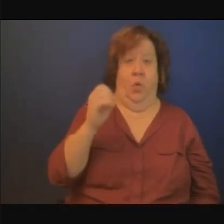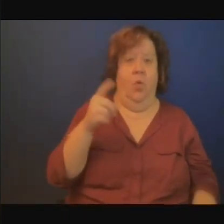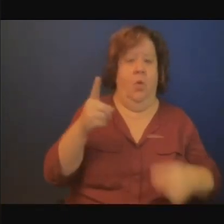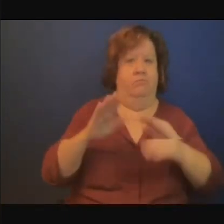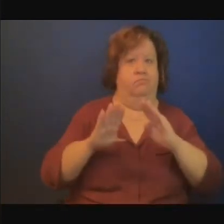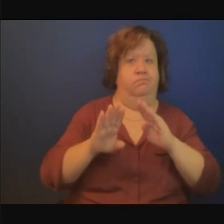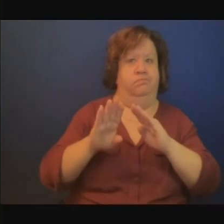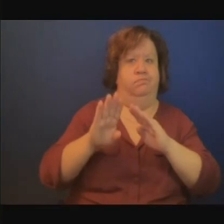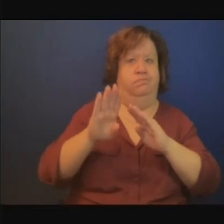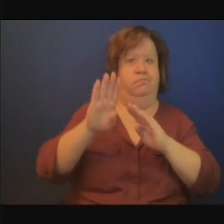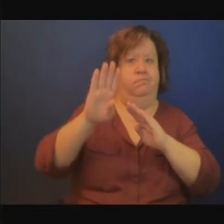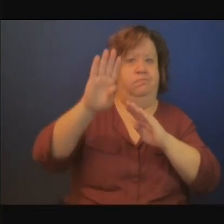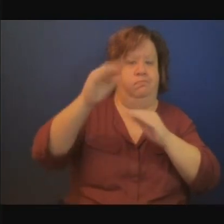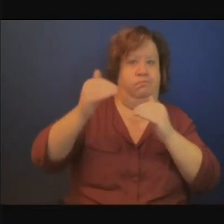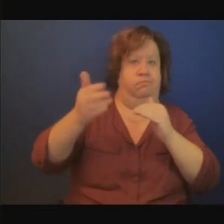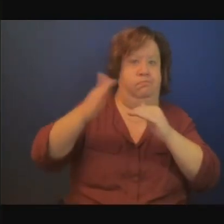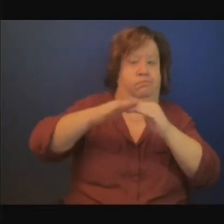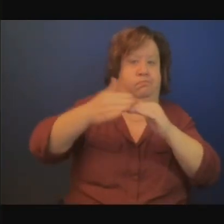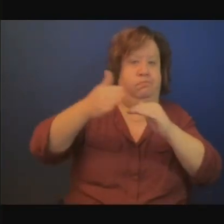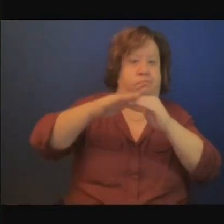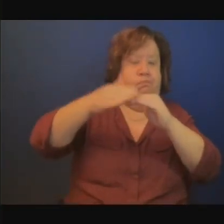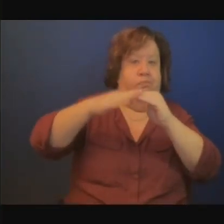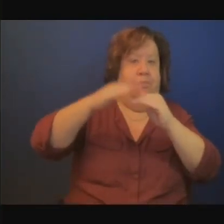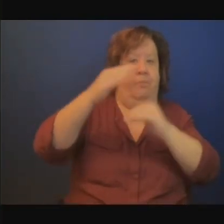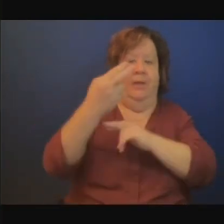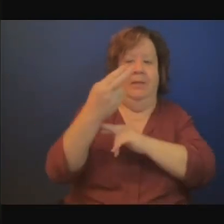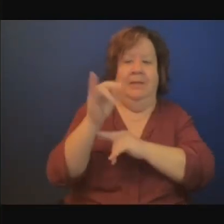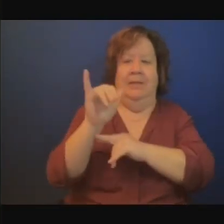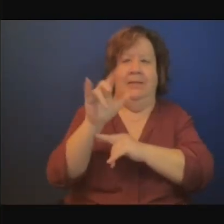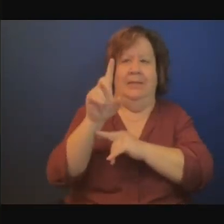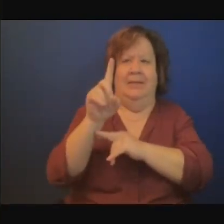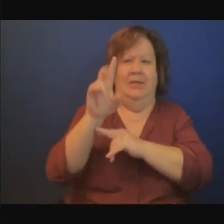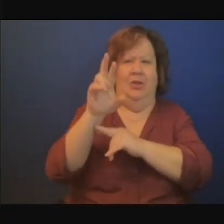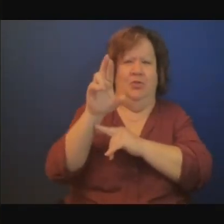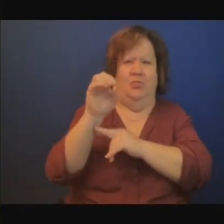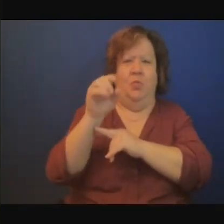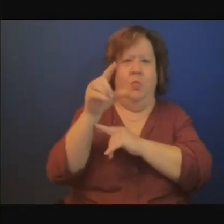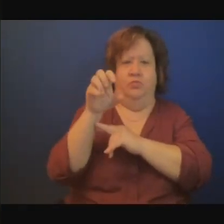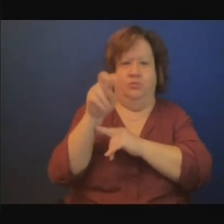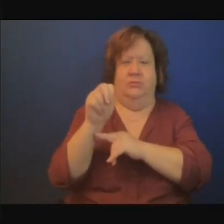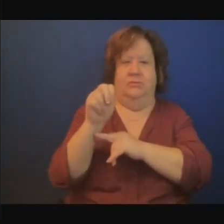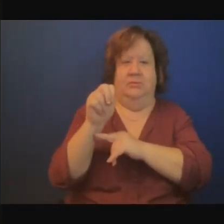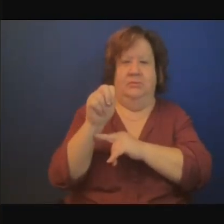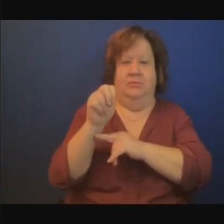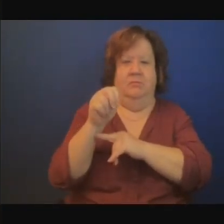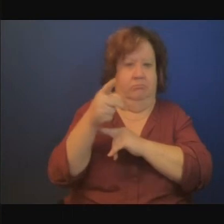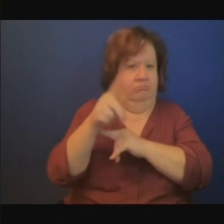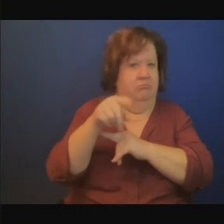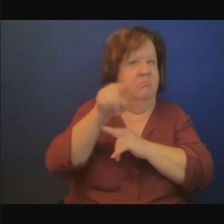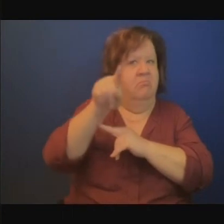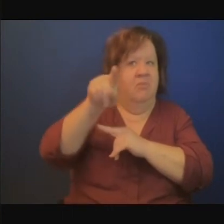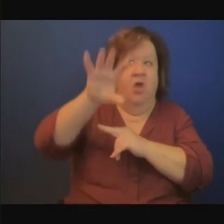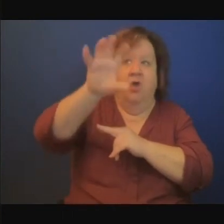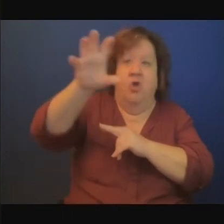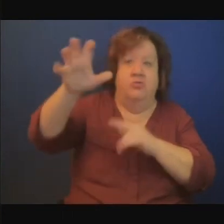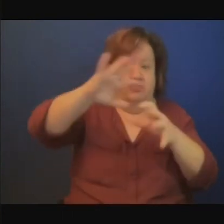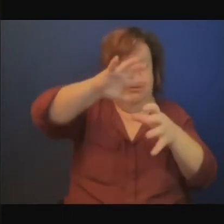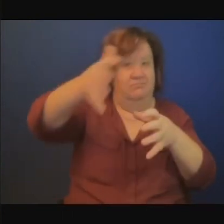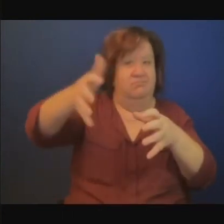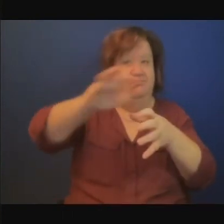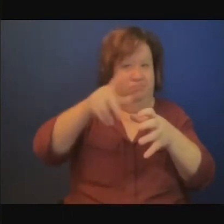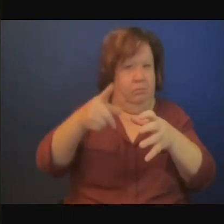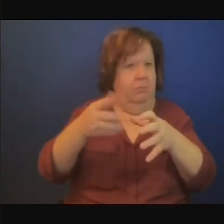Et il y aura des retombées négatives, il va falloir adaptation. Il y aussi les mécanismes de captage du carbone,